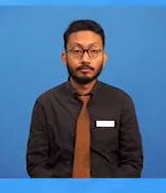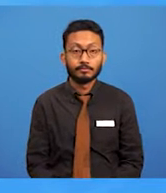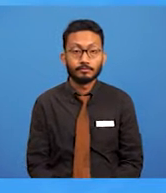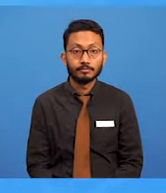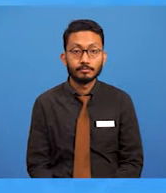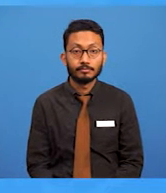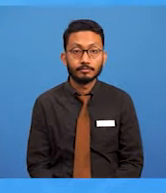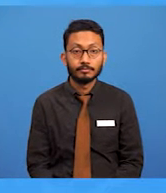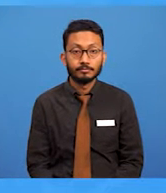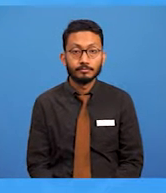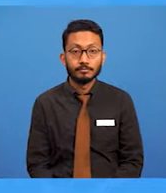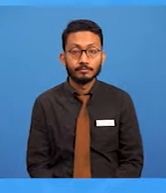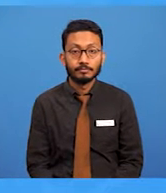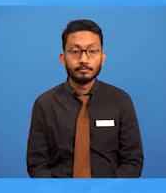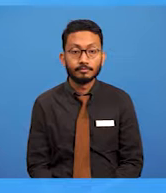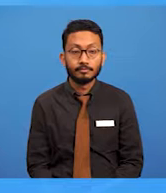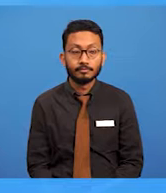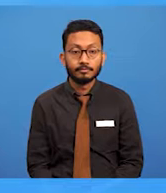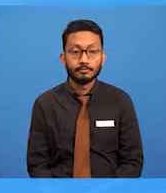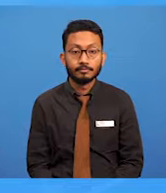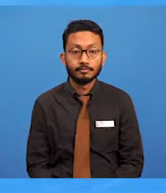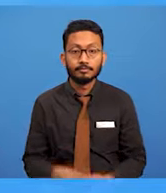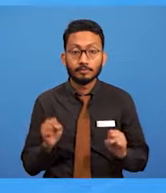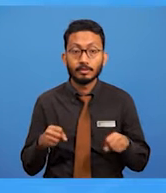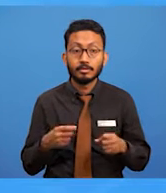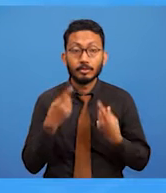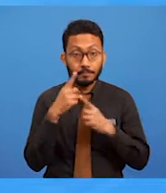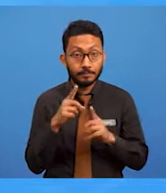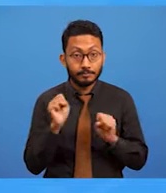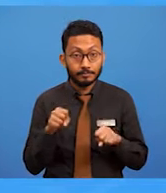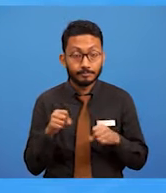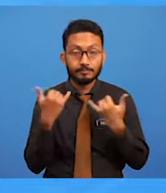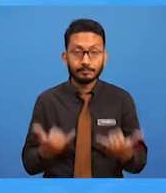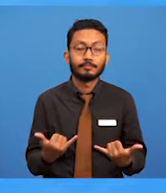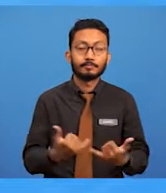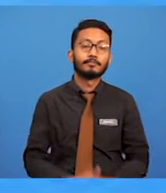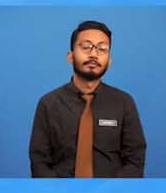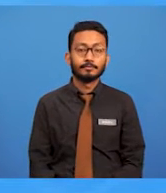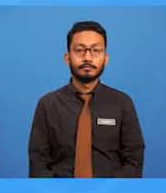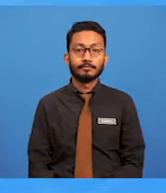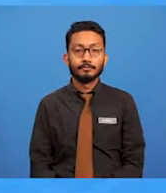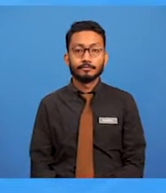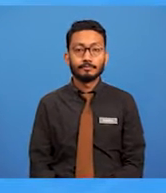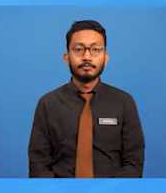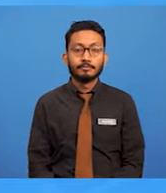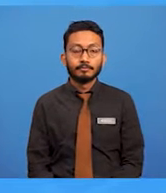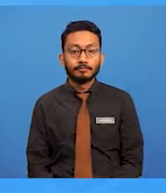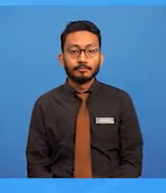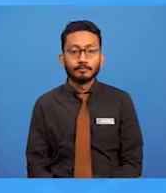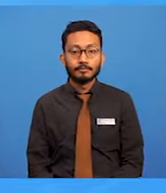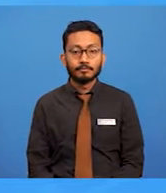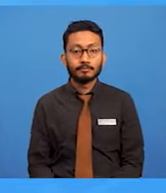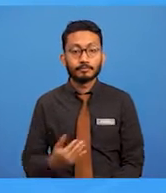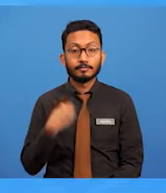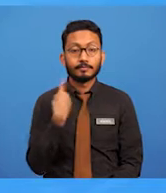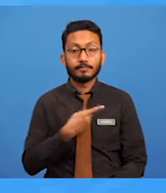Baik, pelajar boleh mula menjawab soalan di atas. Mari